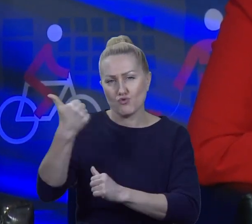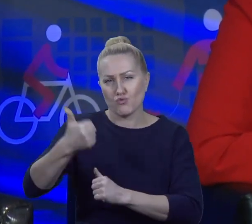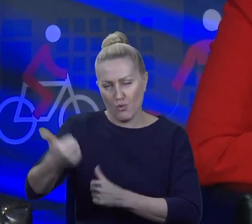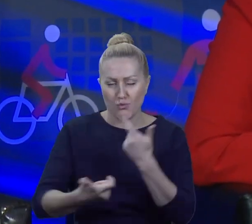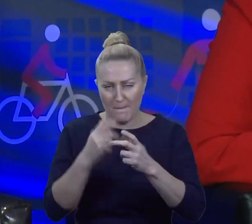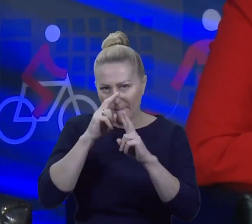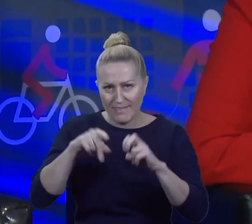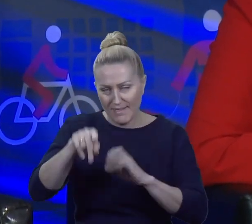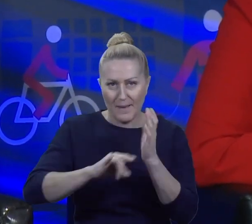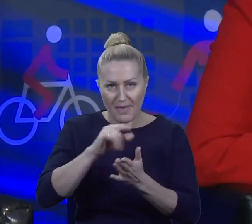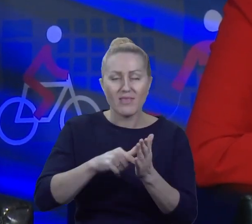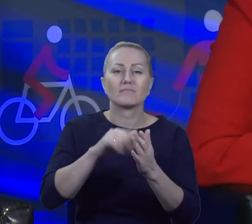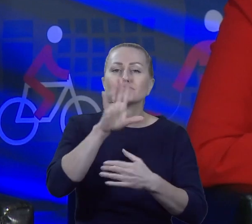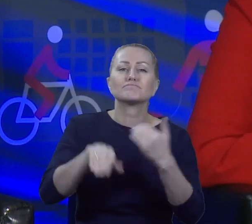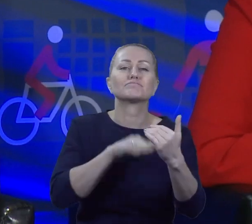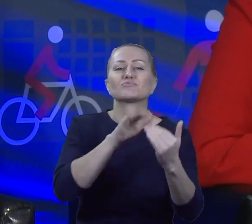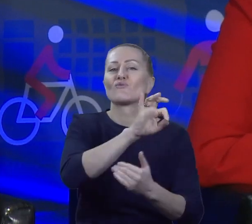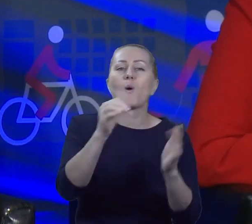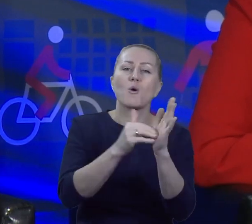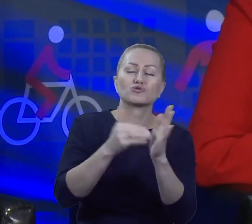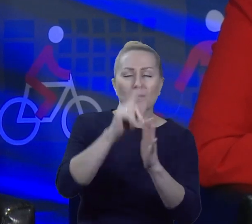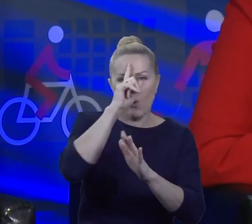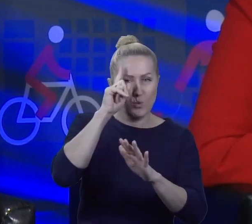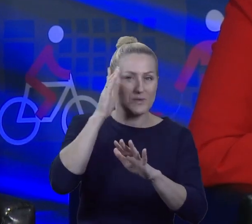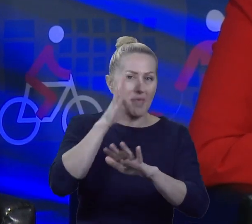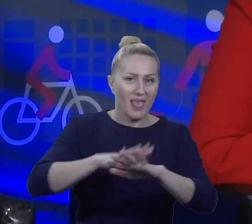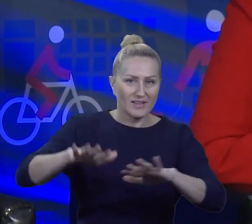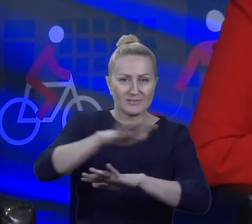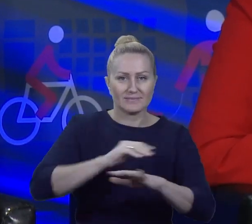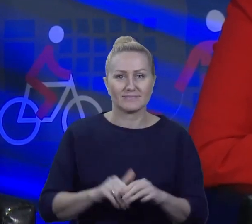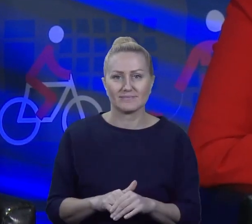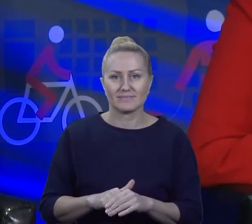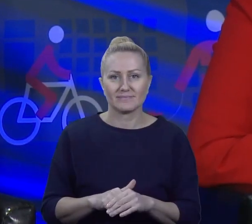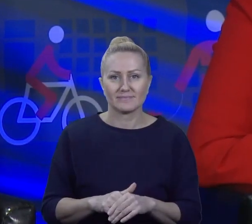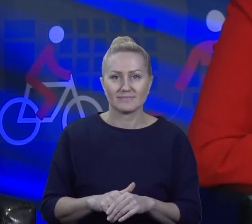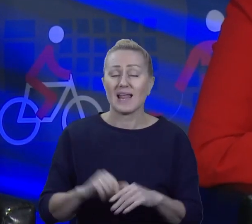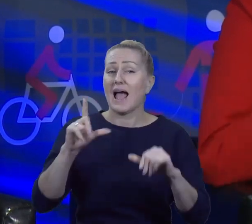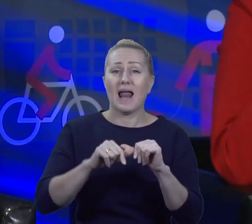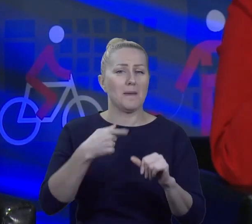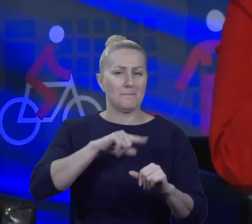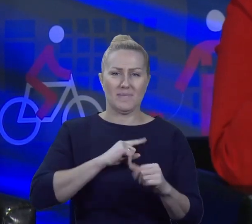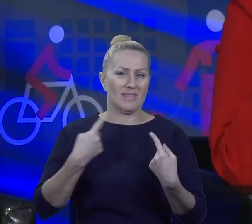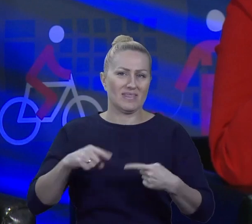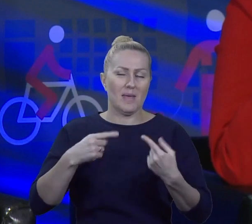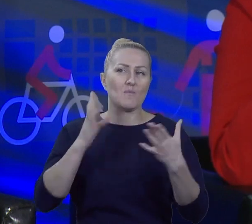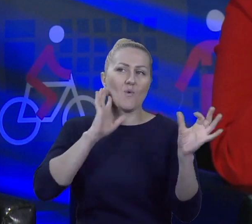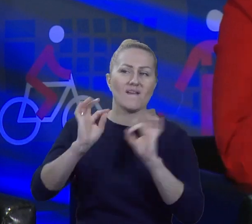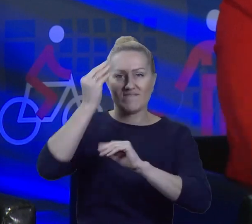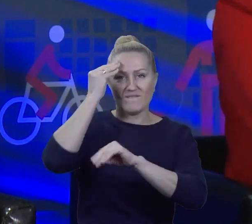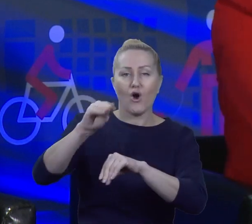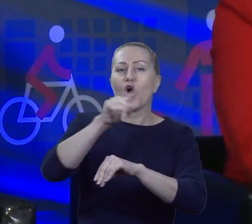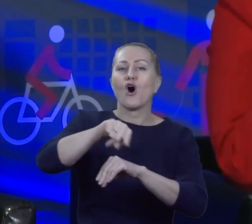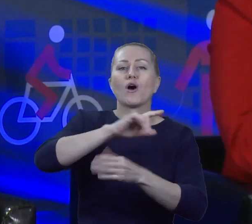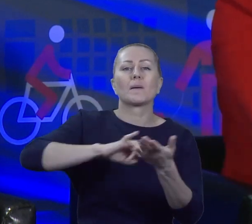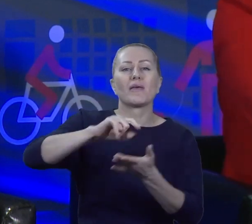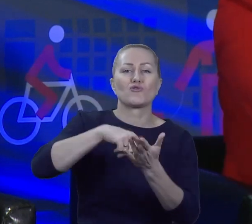związane z potrzebami mieszkańcami, z potrzebami mieszkańców. Natomiast my nie informujemy, że to gmina robi te